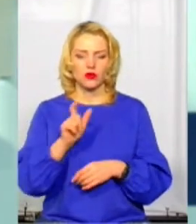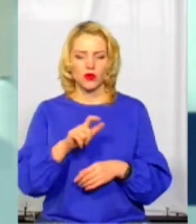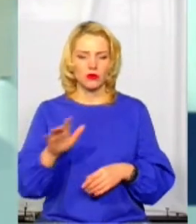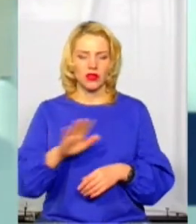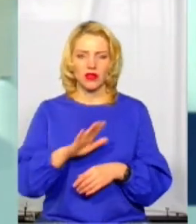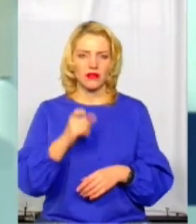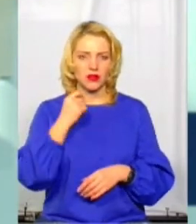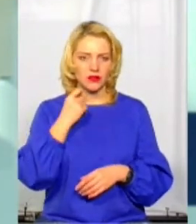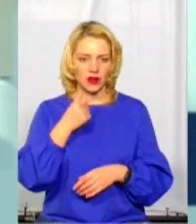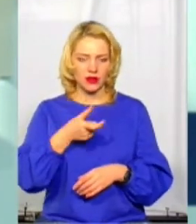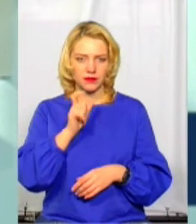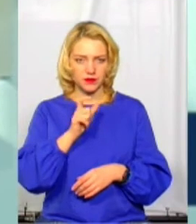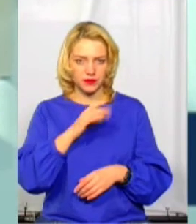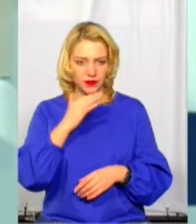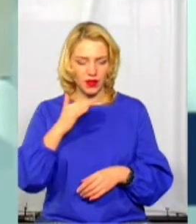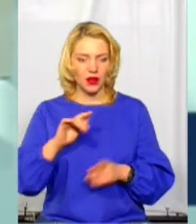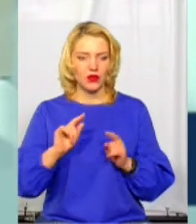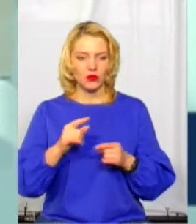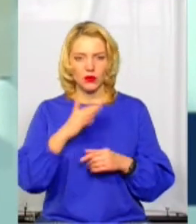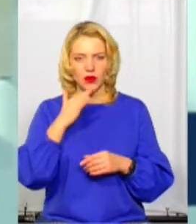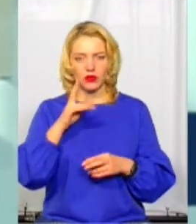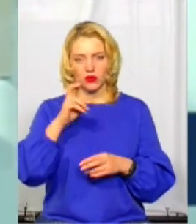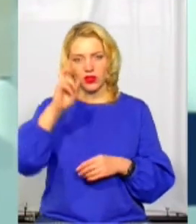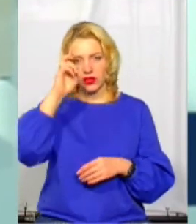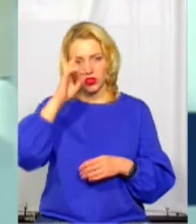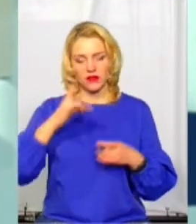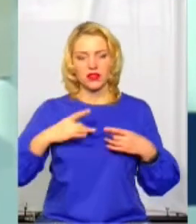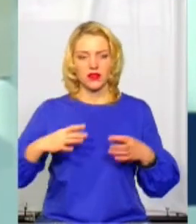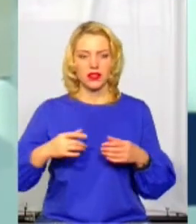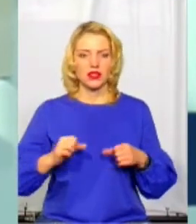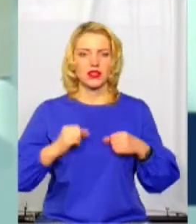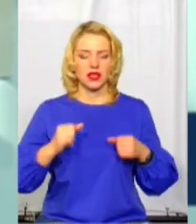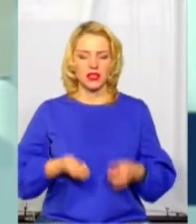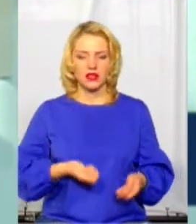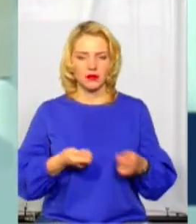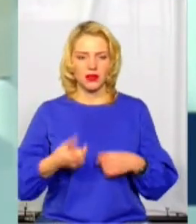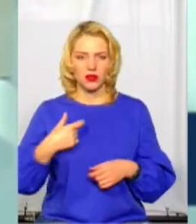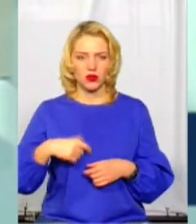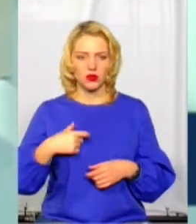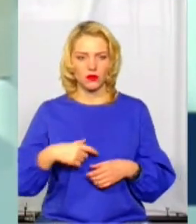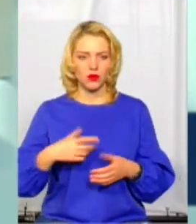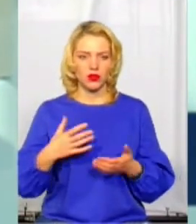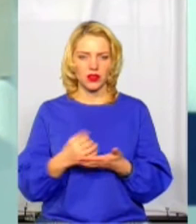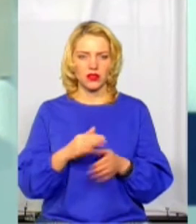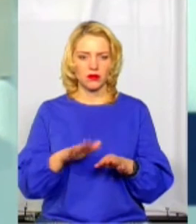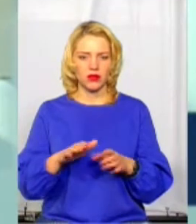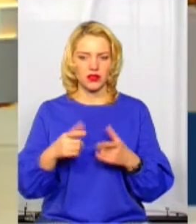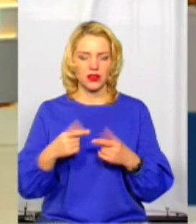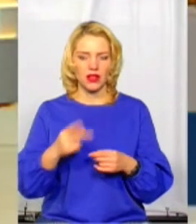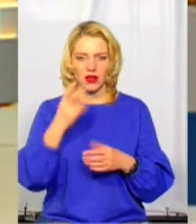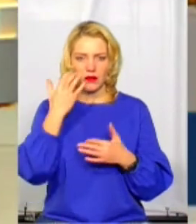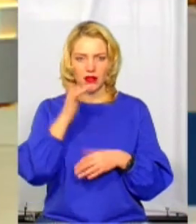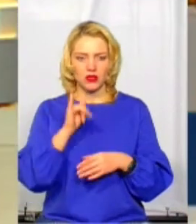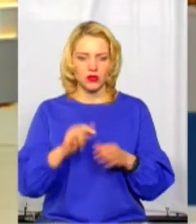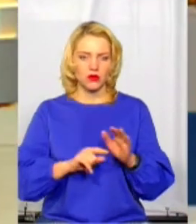зложували спиртними напоями. Тому що багато хто на державні свята намагається принести у собою і знайти місце, де їх не бачать, і почати розпивати